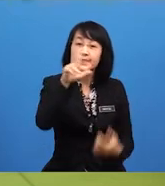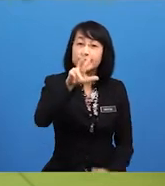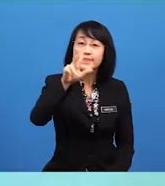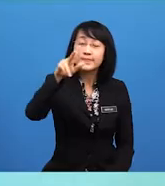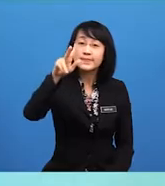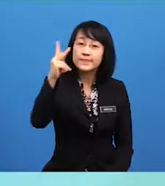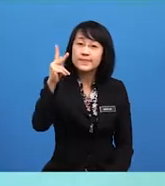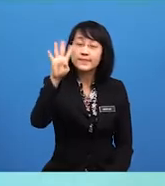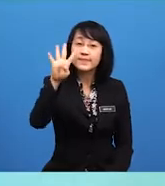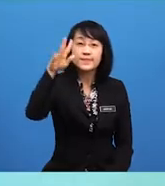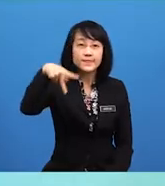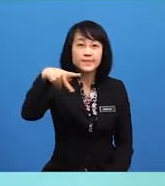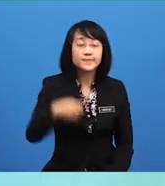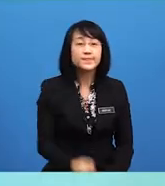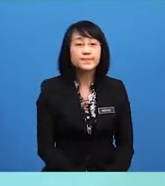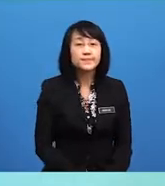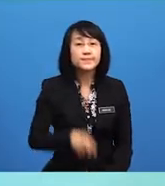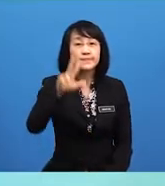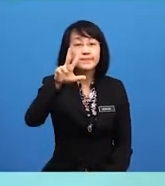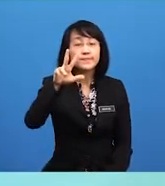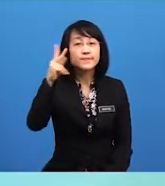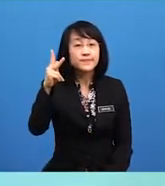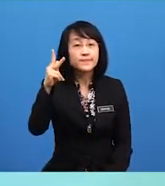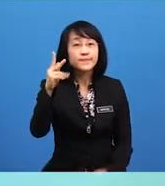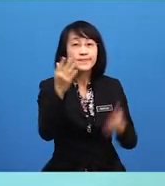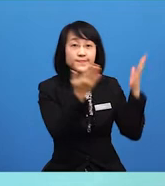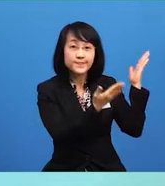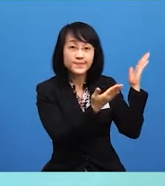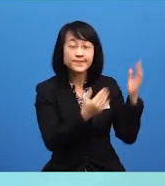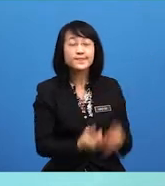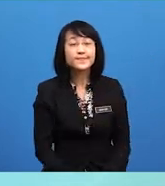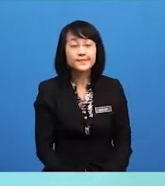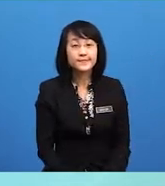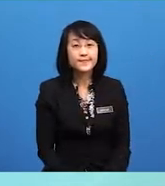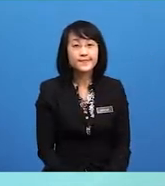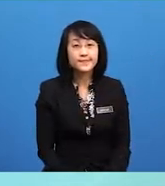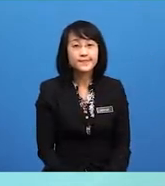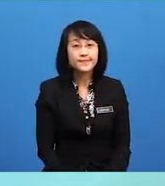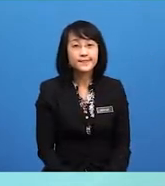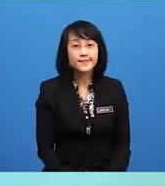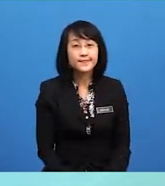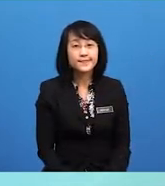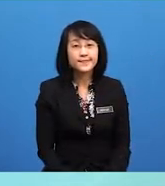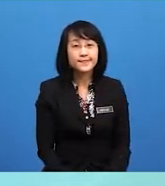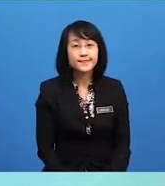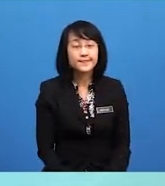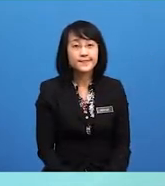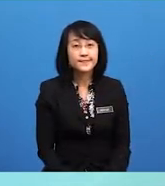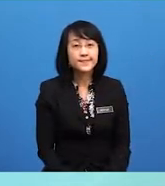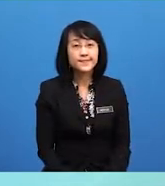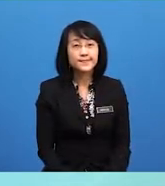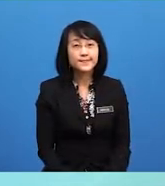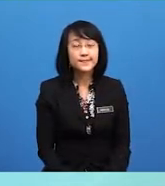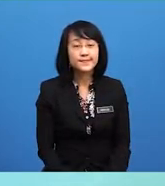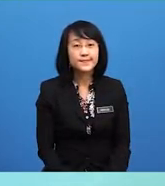iaitu 3K itu apa? konsep raja berperlembagaan kebebasan hak asasi manusia